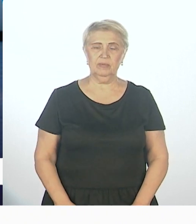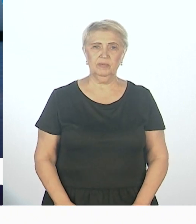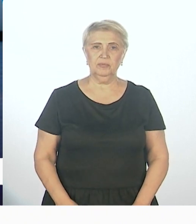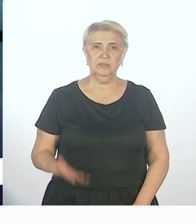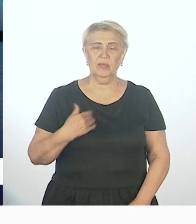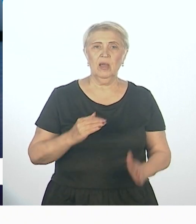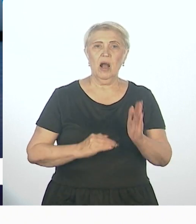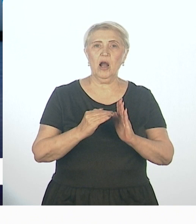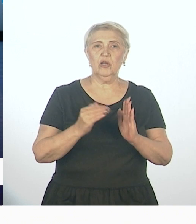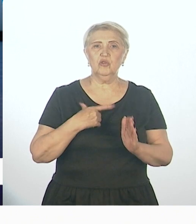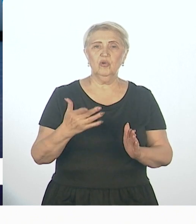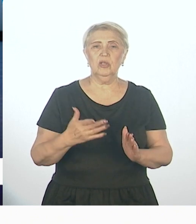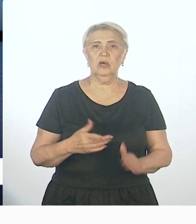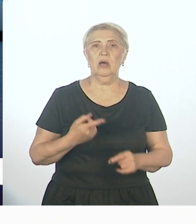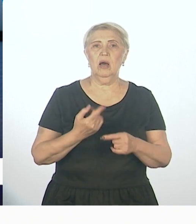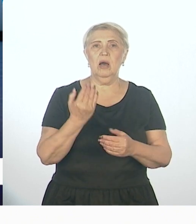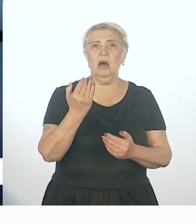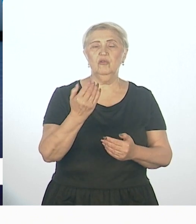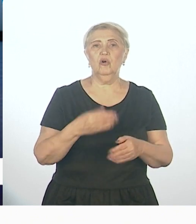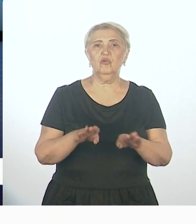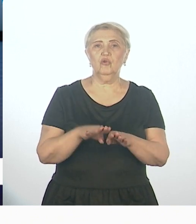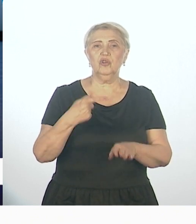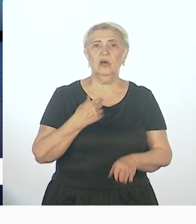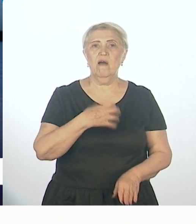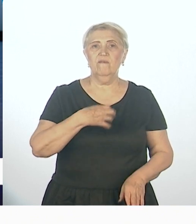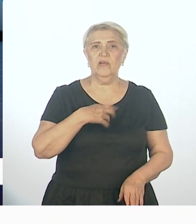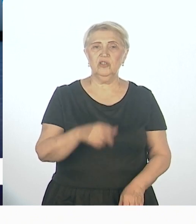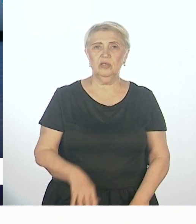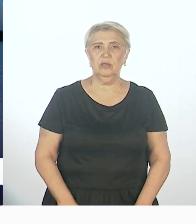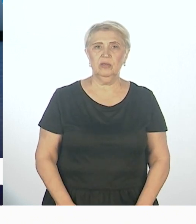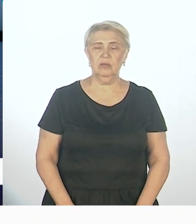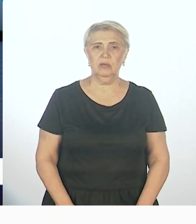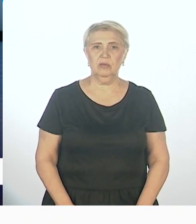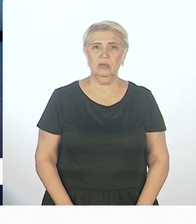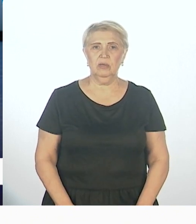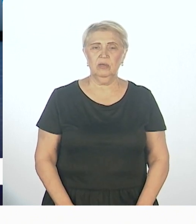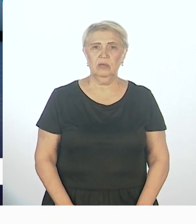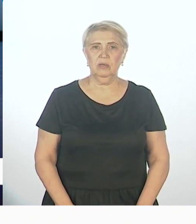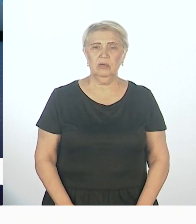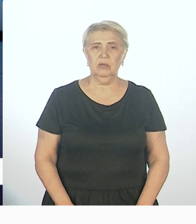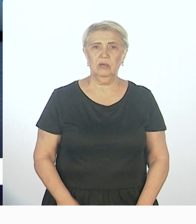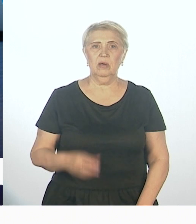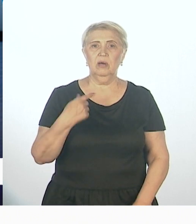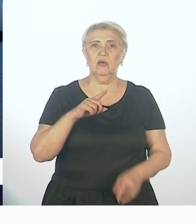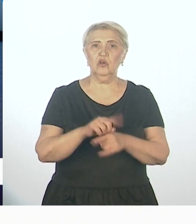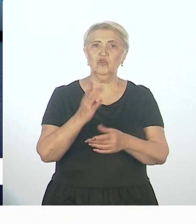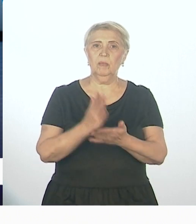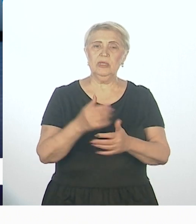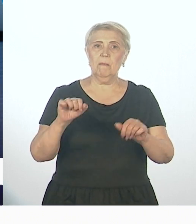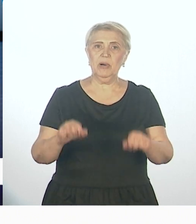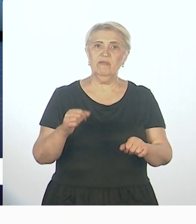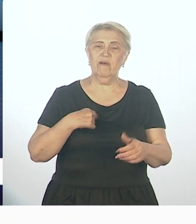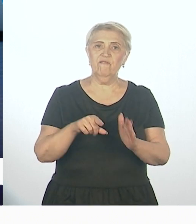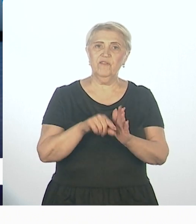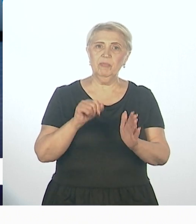коррекционное образование, оно тоже важно и нужно, и оно было рассмотрено. Потому что, во-первых, должно быть право выбора, и оно есть.